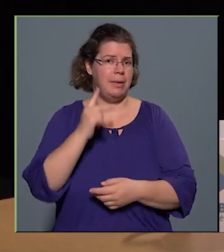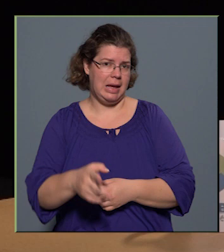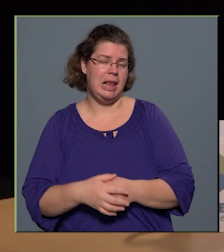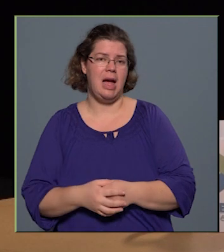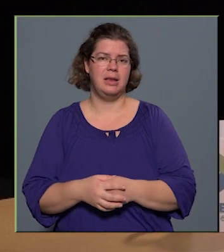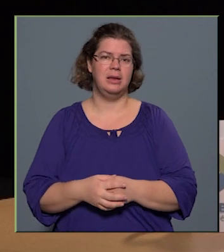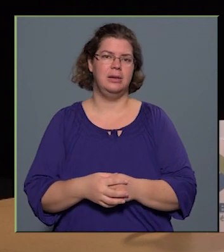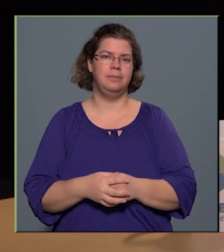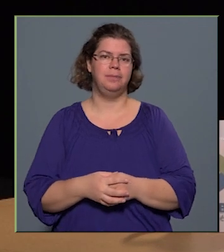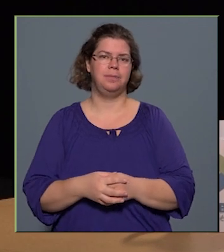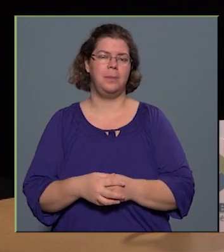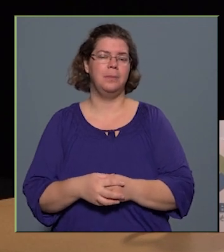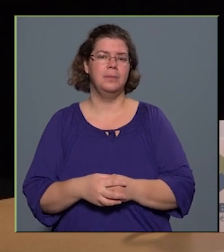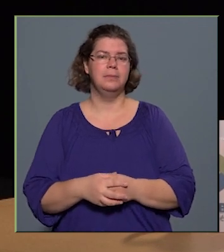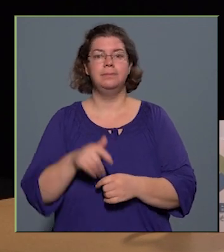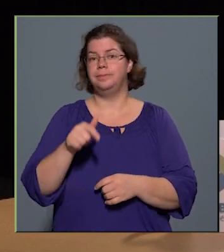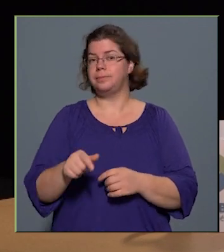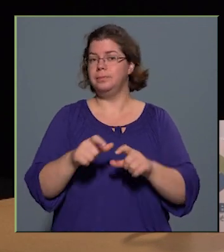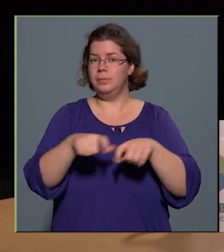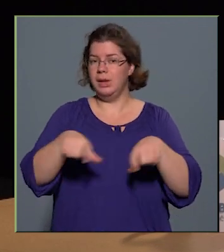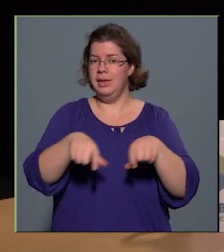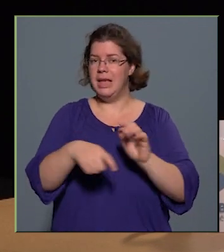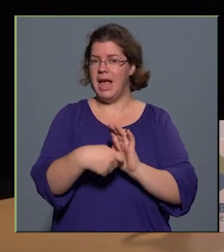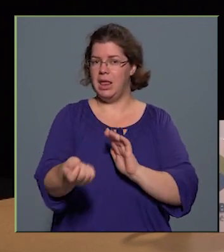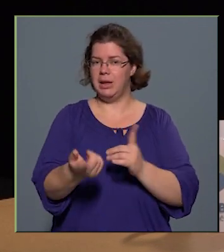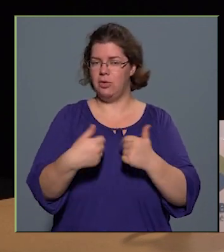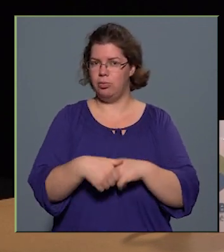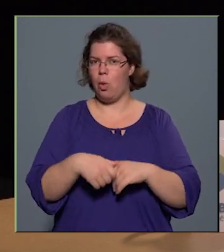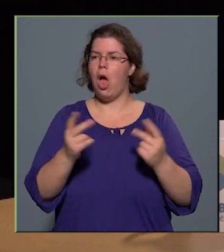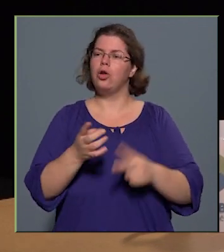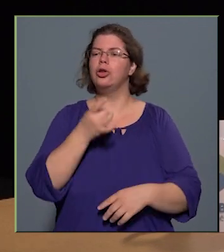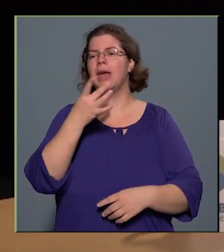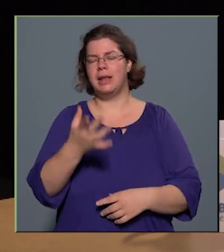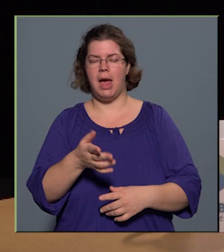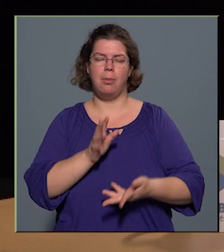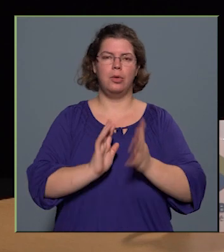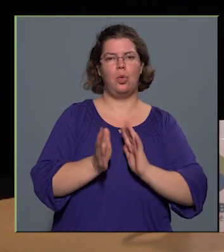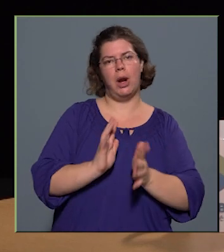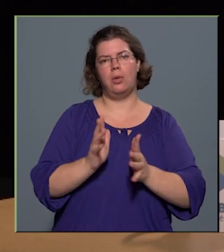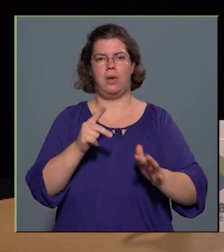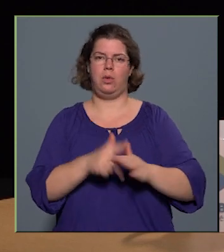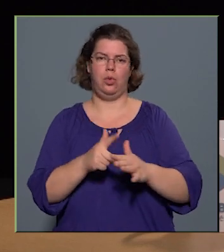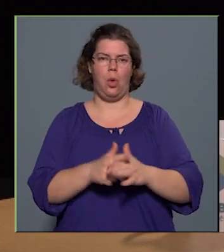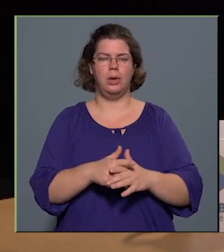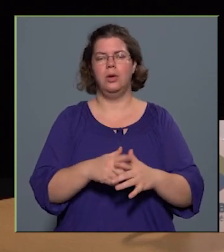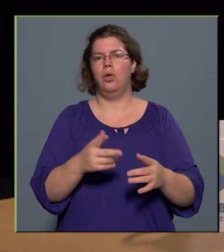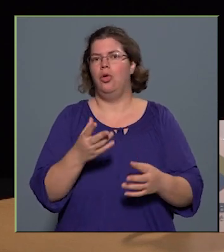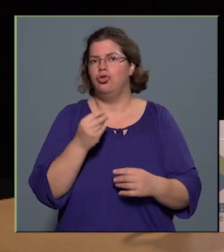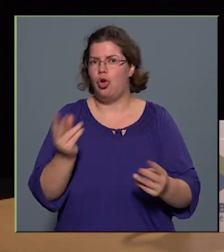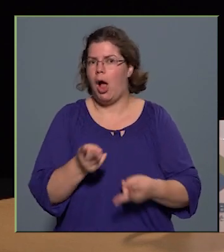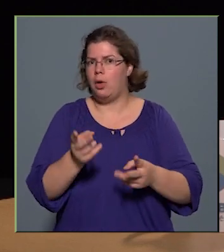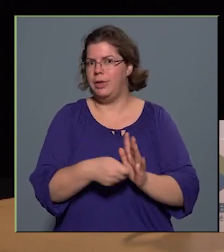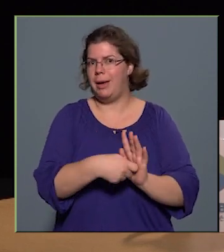a jegyeladásokból is, hogy a könnyebb műfajta szórakoztató dolgokat sokkal